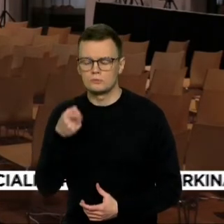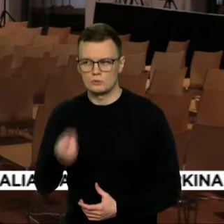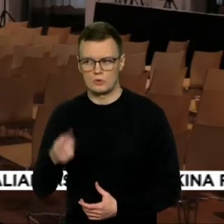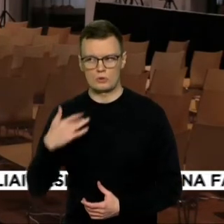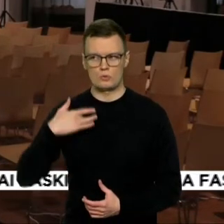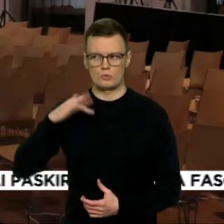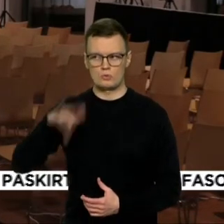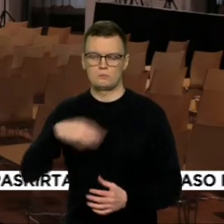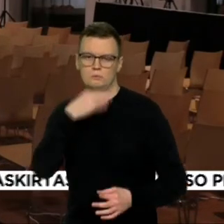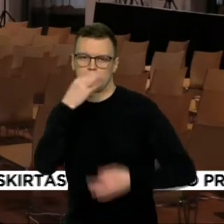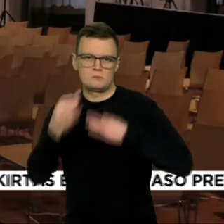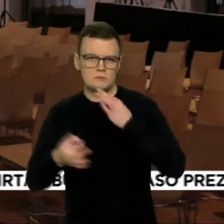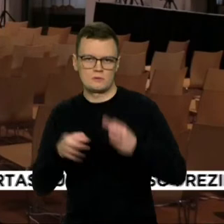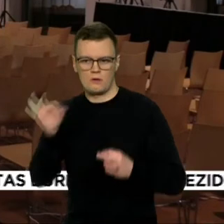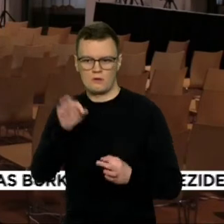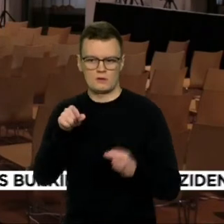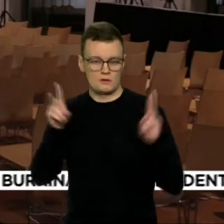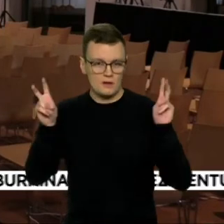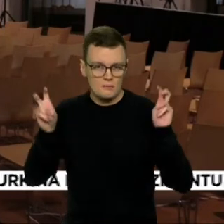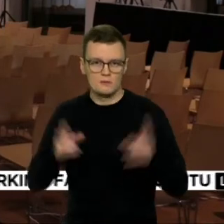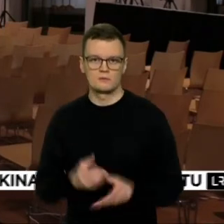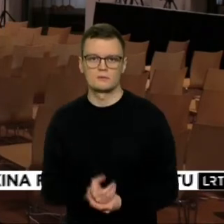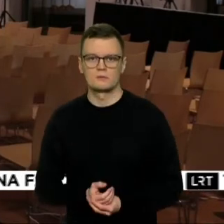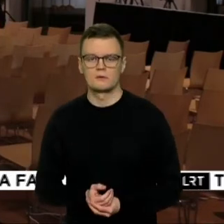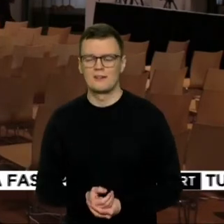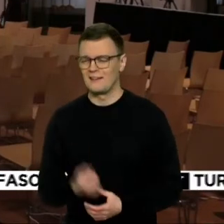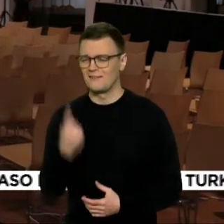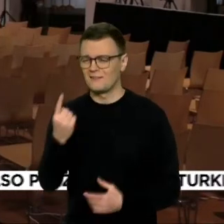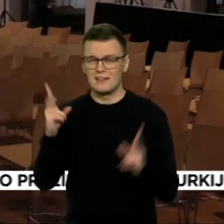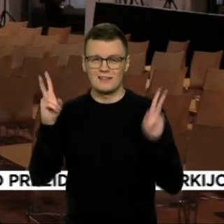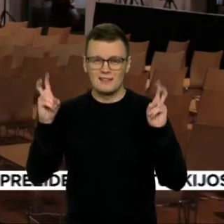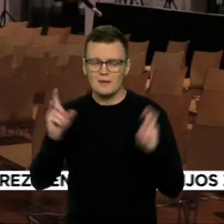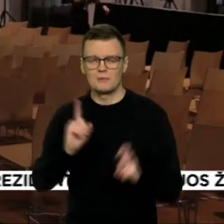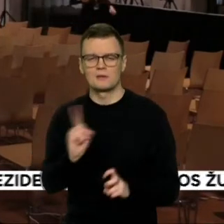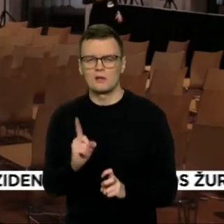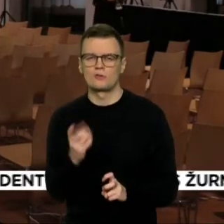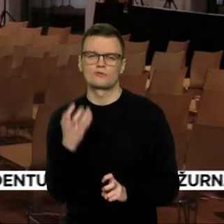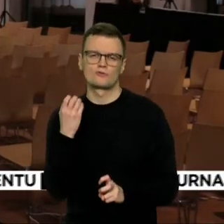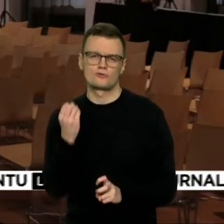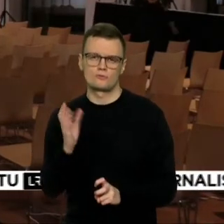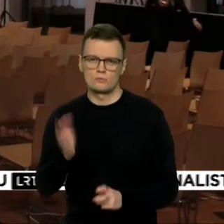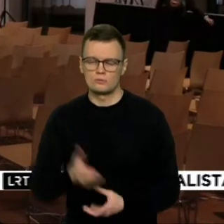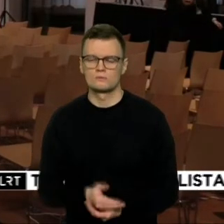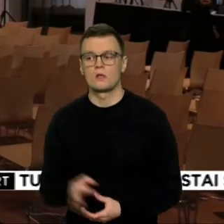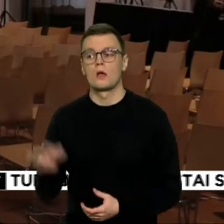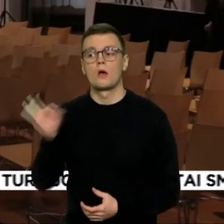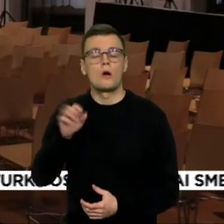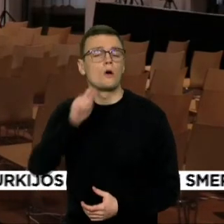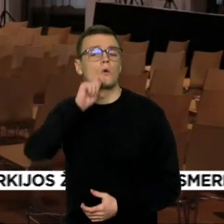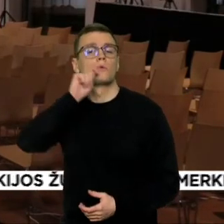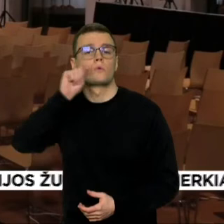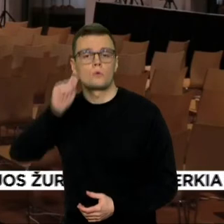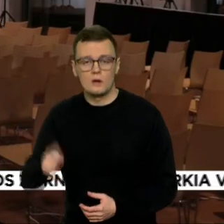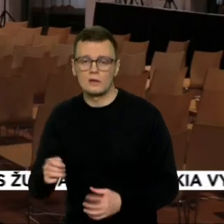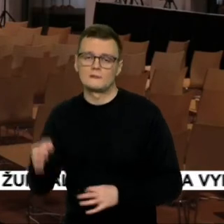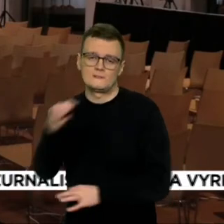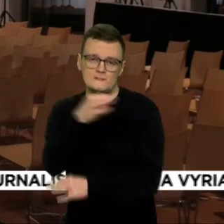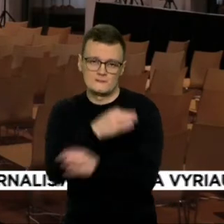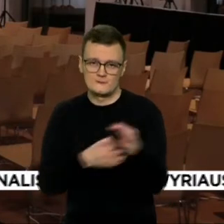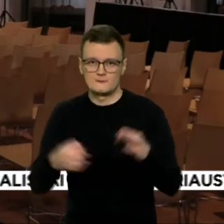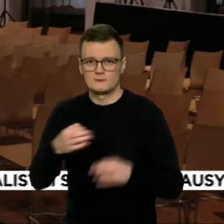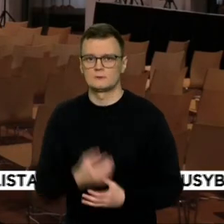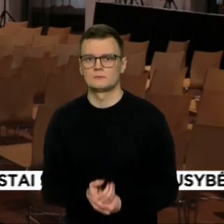temos, bet tai, aišku, kad vien tik šia tema neapsiribojama, vėl bus kalbama apie Ukrainą, ko gero, bus aptariamas ir nesiniai